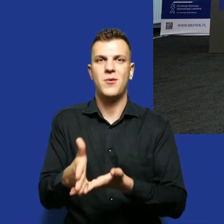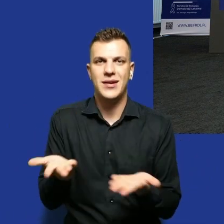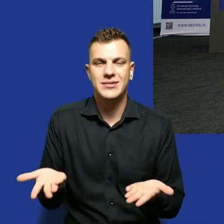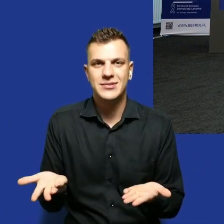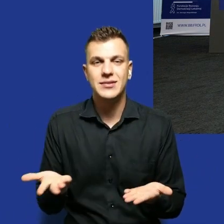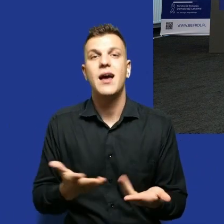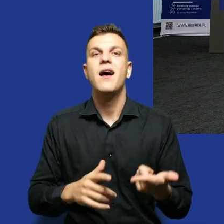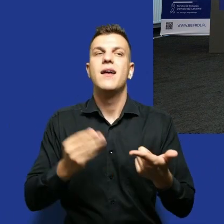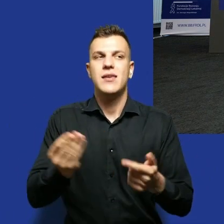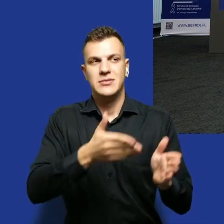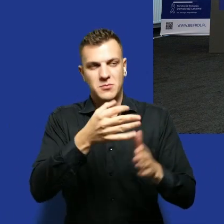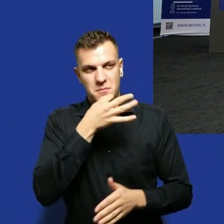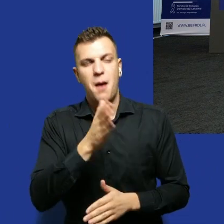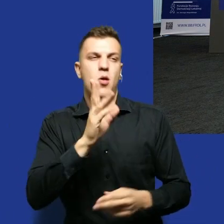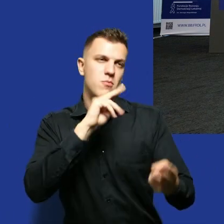kwestia i później